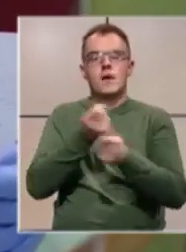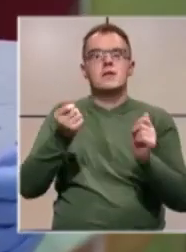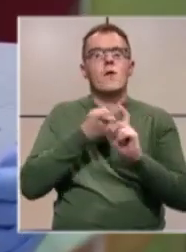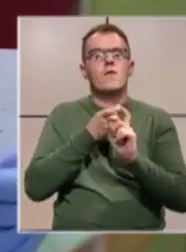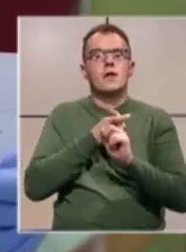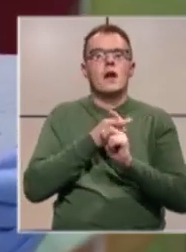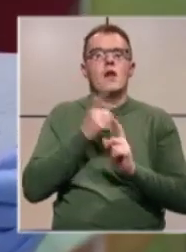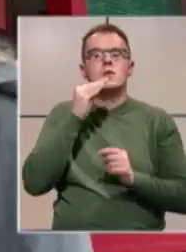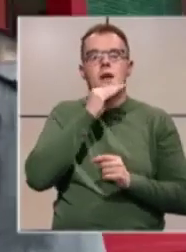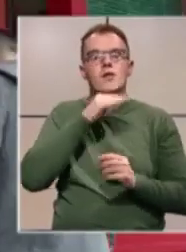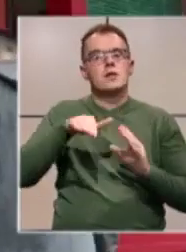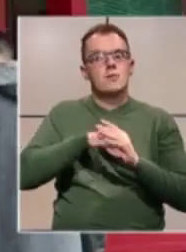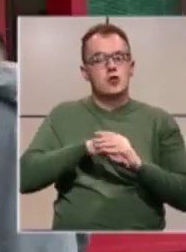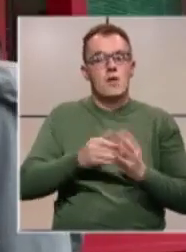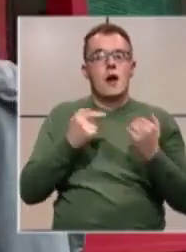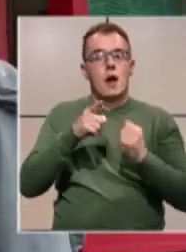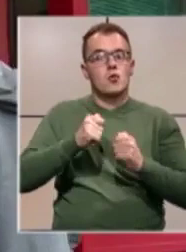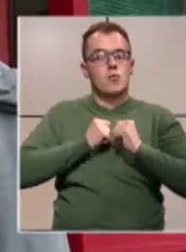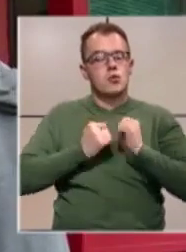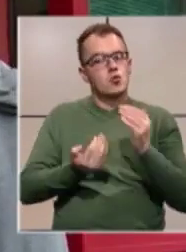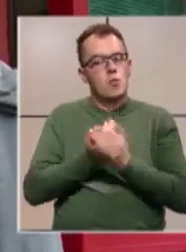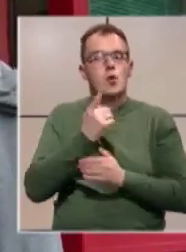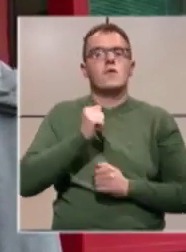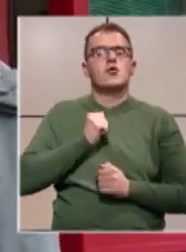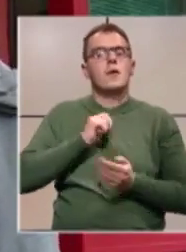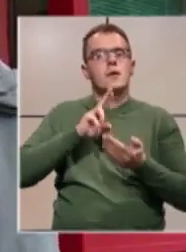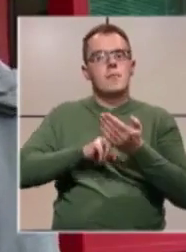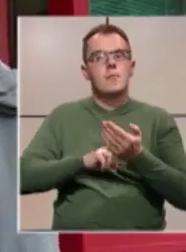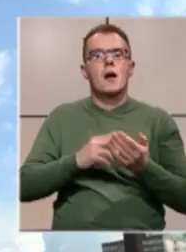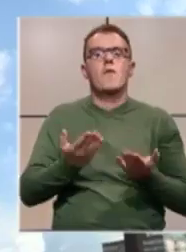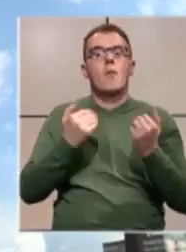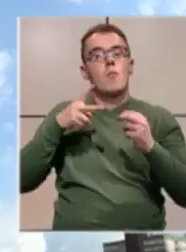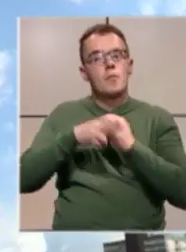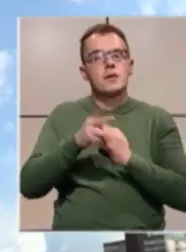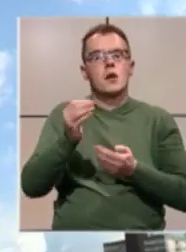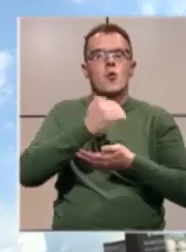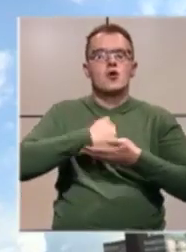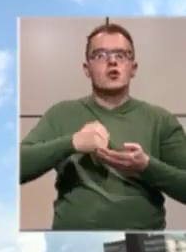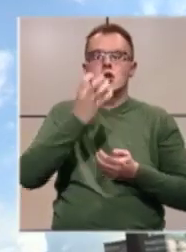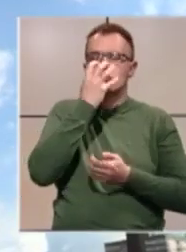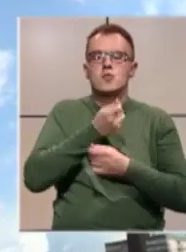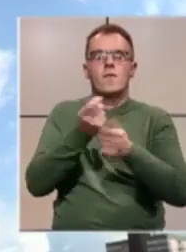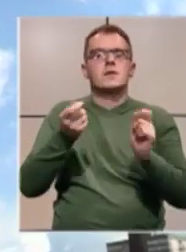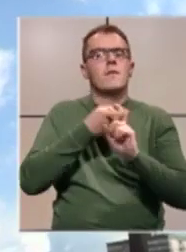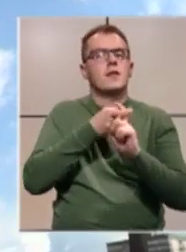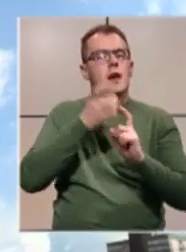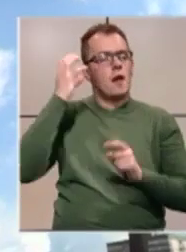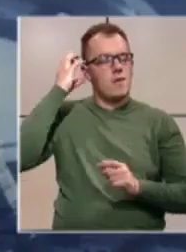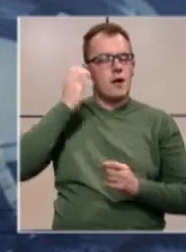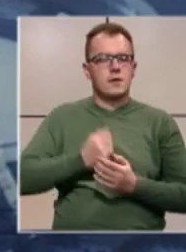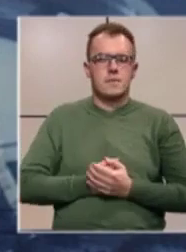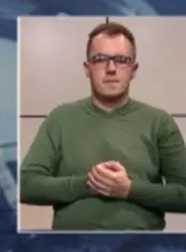Federalnog zavoda za zapošljavanje. Na tu podršku ponovo ćemo imati pravo po prestanku korištenja subvencija od federalne vlade.